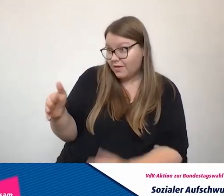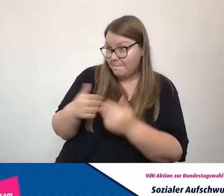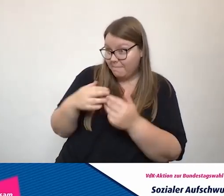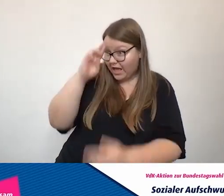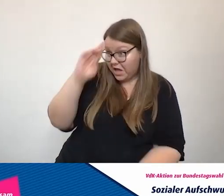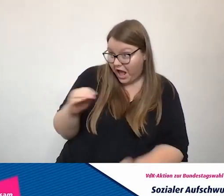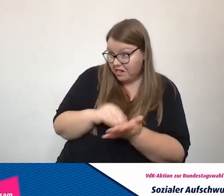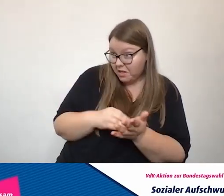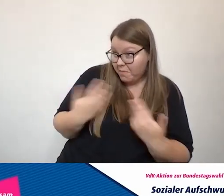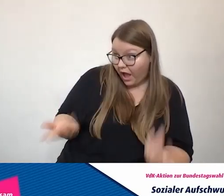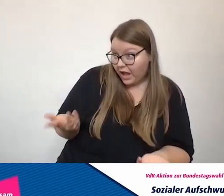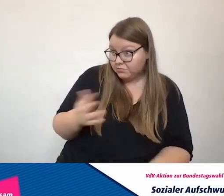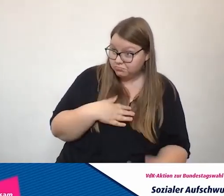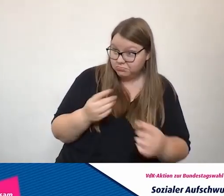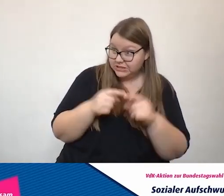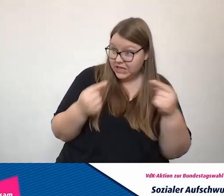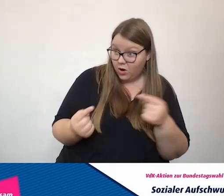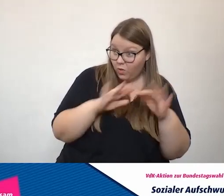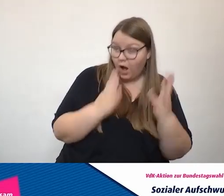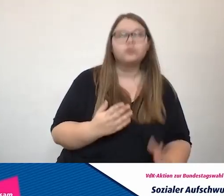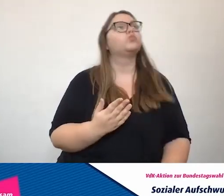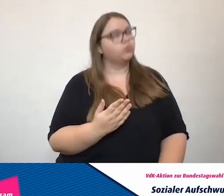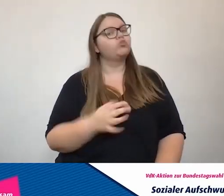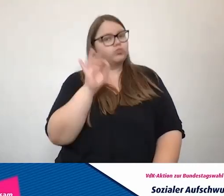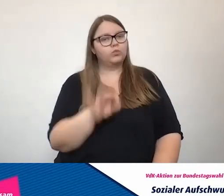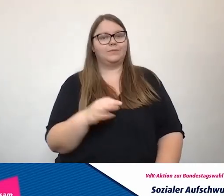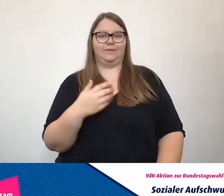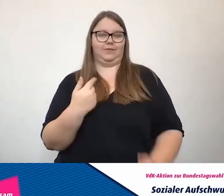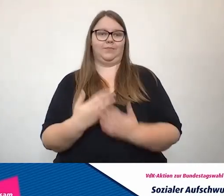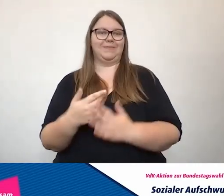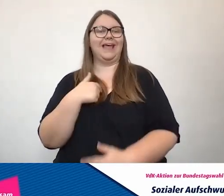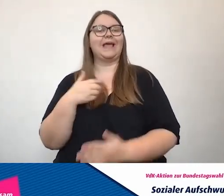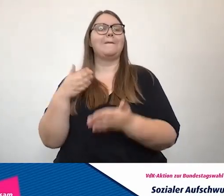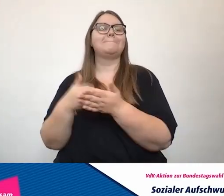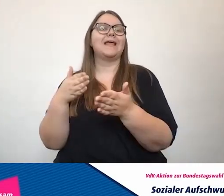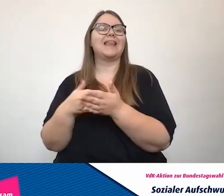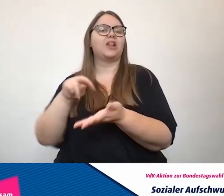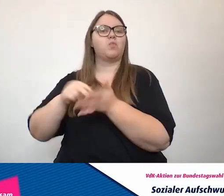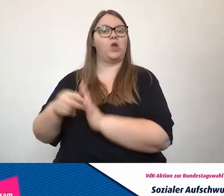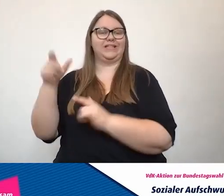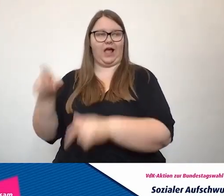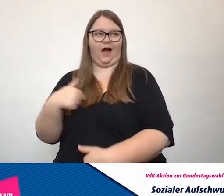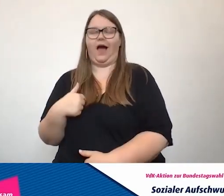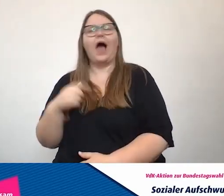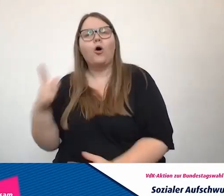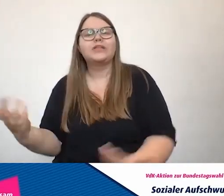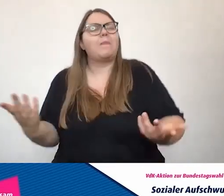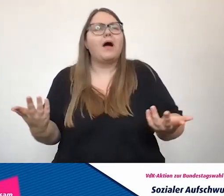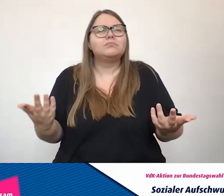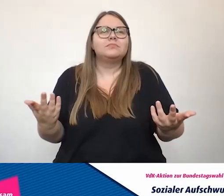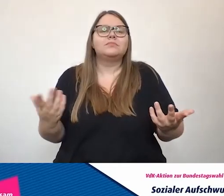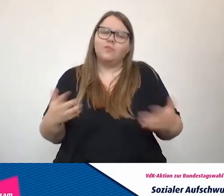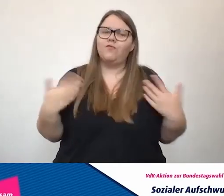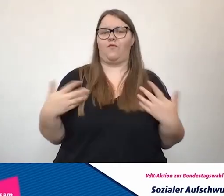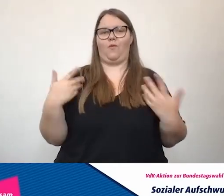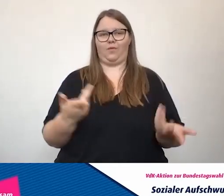Freude und Begeisterung zugesagt, weil Behindertenpolitik, also ich bin kein originärer Behindertenpolitiker, aber das macht mir viel Freude und ich bin ja auch Vorsitzender der